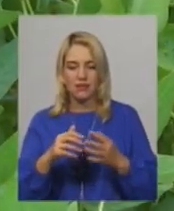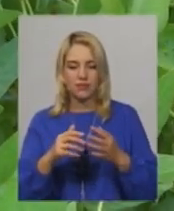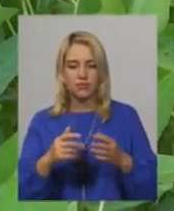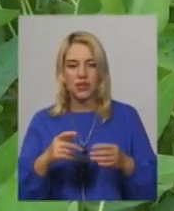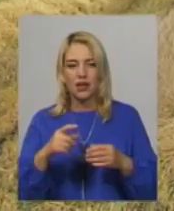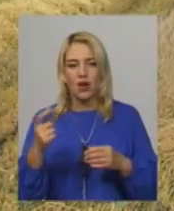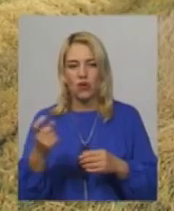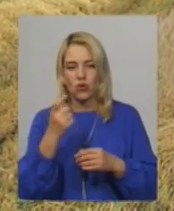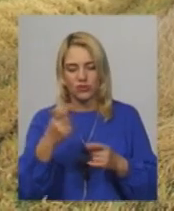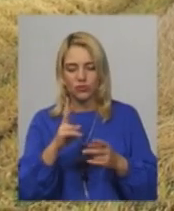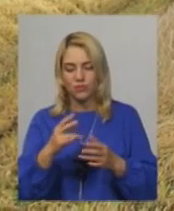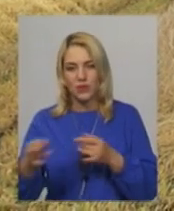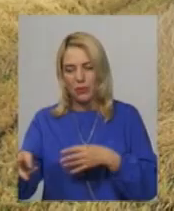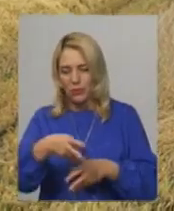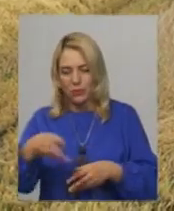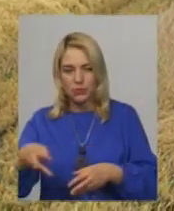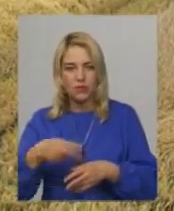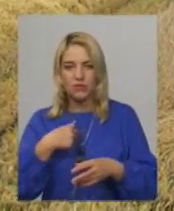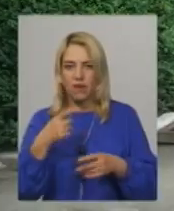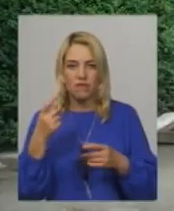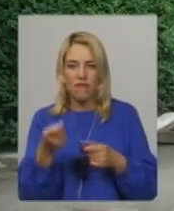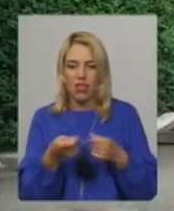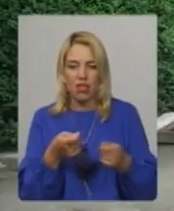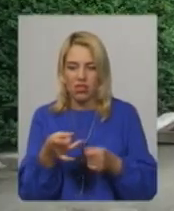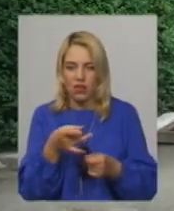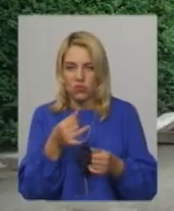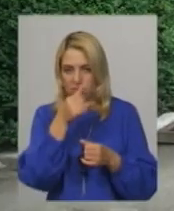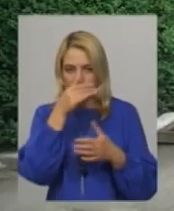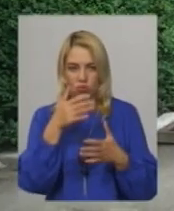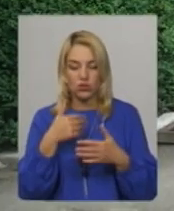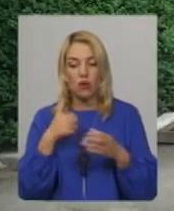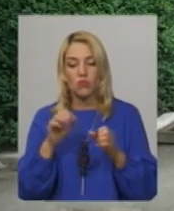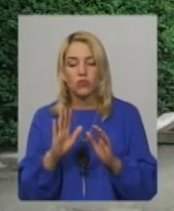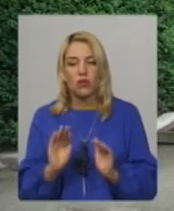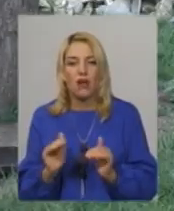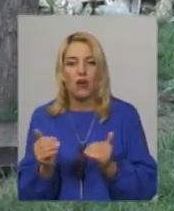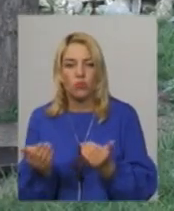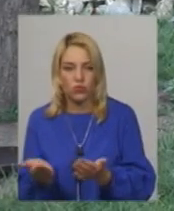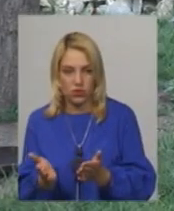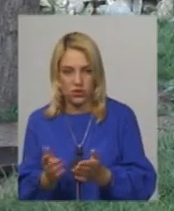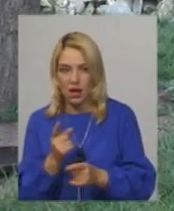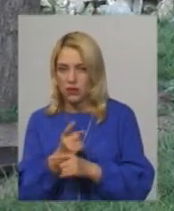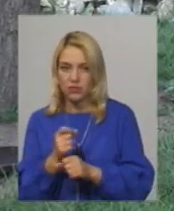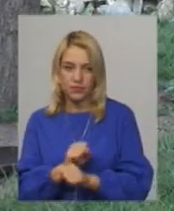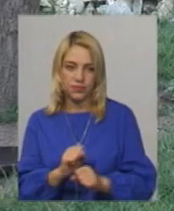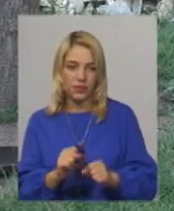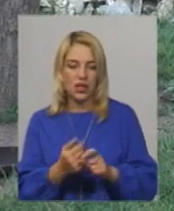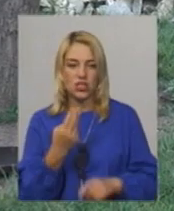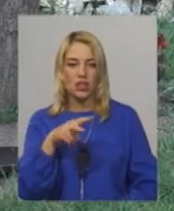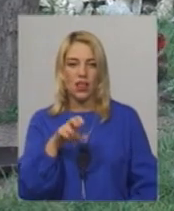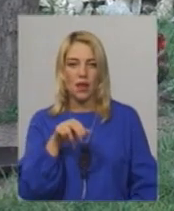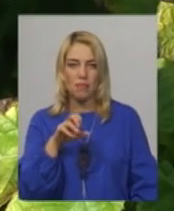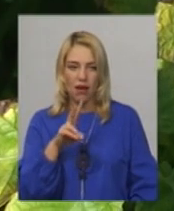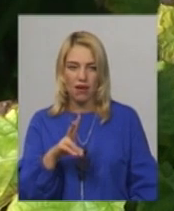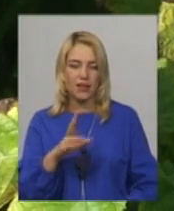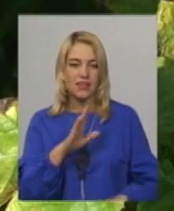вимагають кількоразової хімічної обробки, районна влада не може. Ми можемо дати їм рекомендаційний характер. Валентина Шлапак до суду не зверталася.